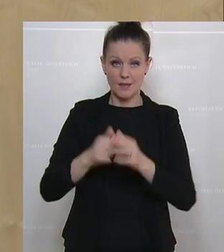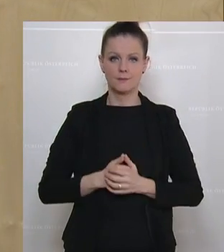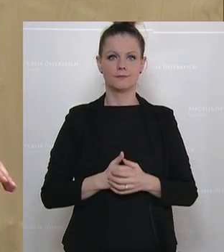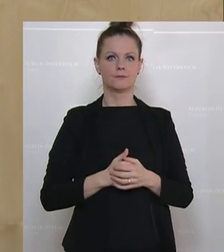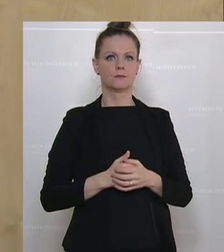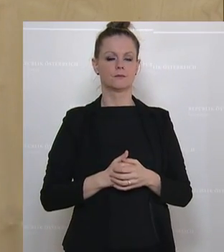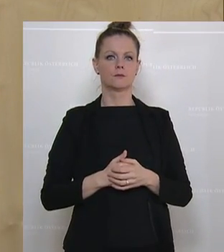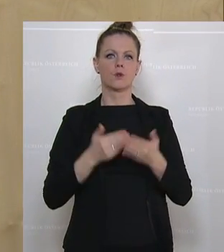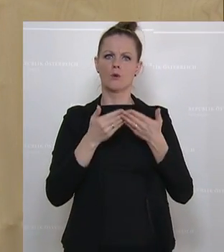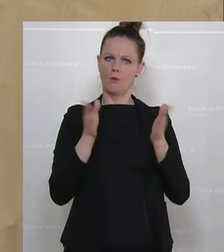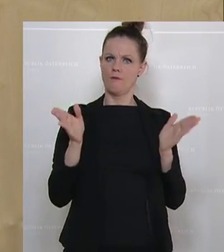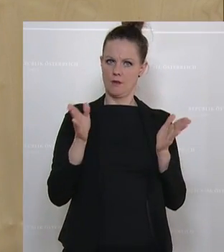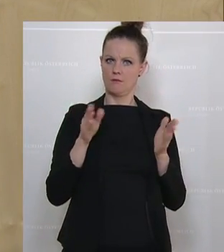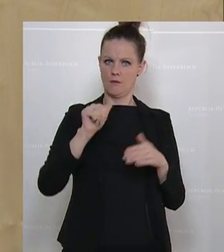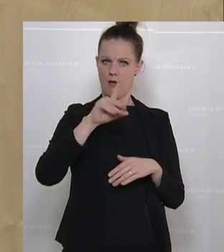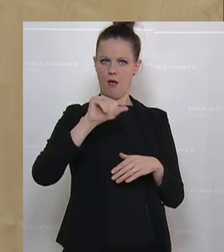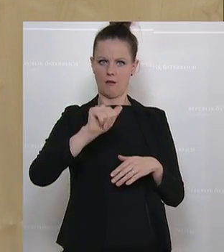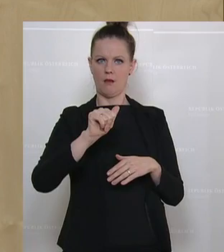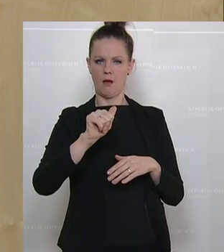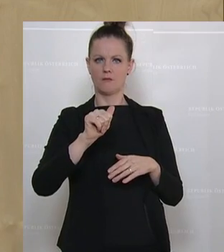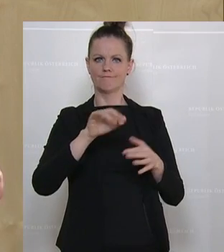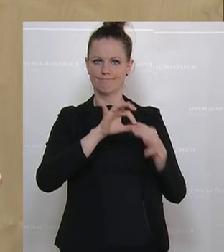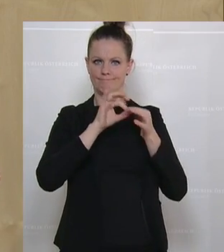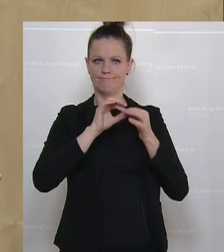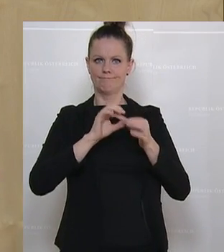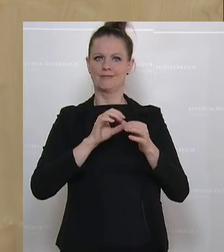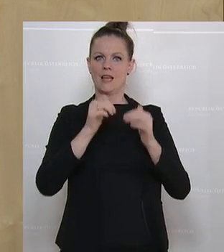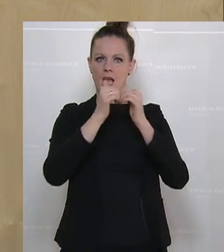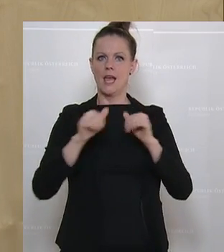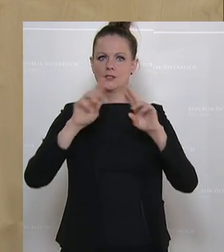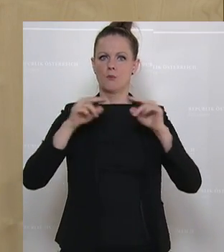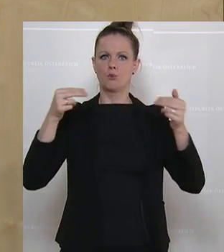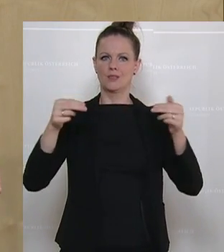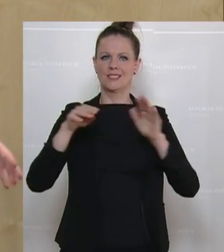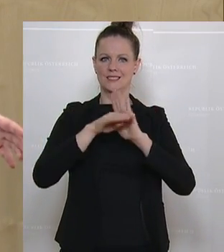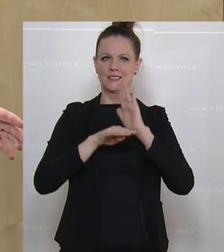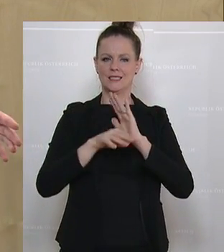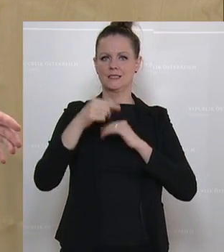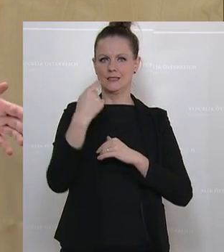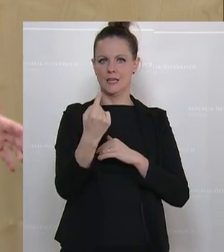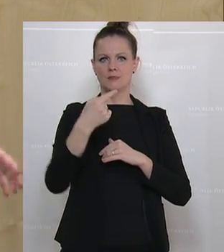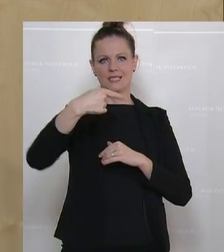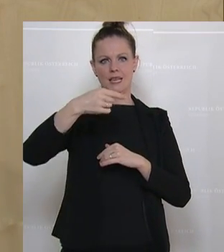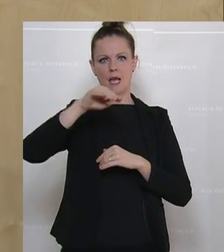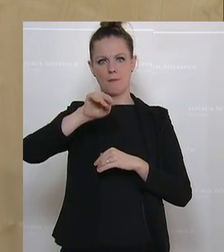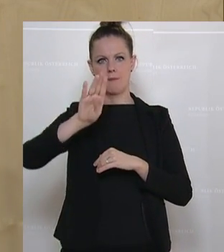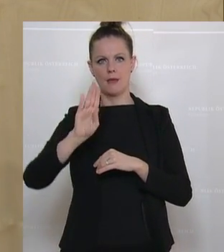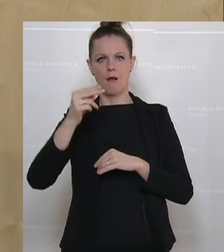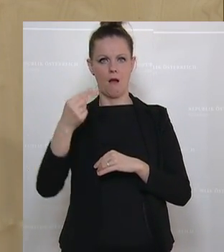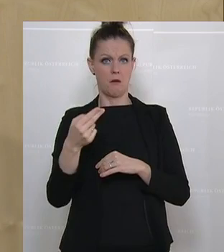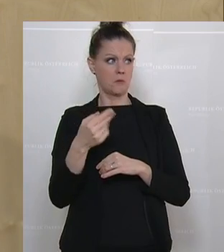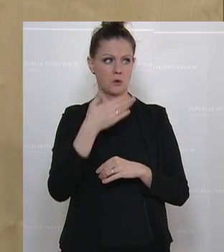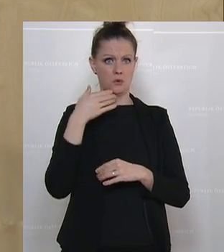Also ganz offen, die Ader beruht auf einem eigenen Bundesgesetz und ist einer GmbH. Ja, ich weiß gar nicht, bin noch gar nicht